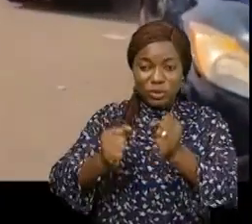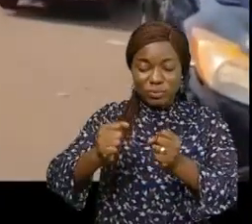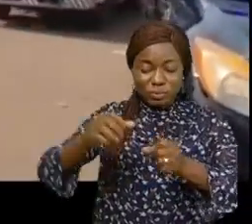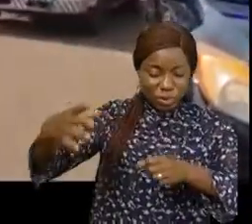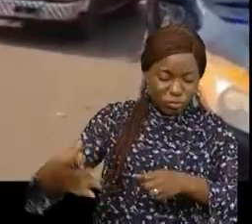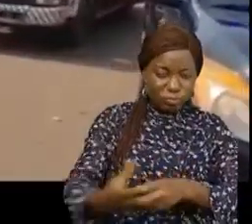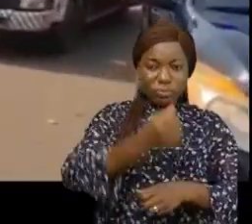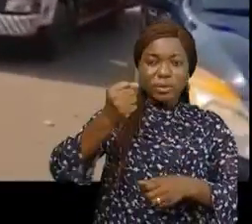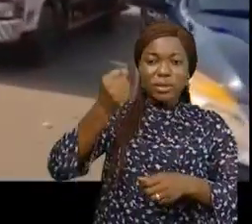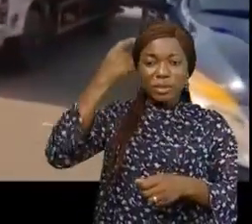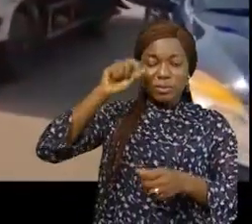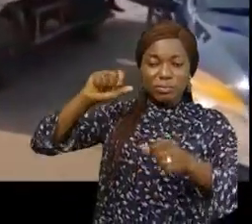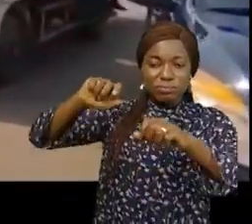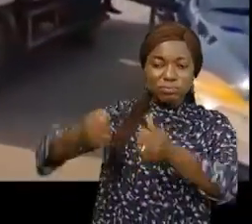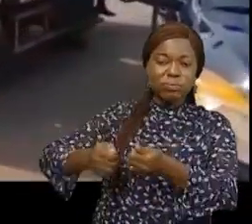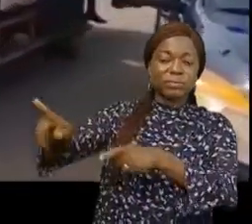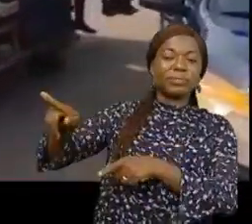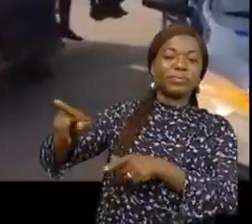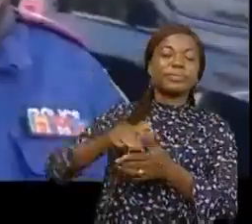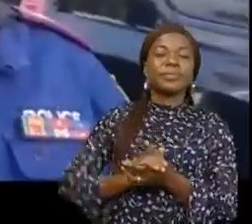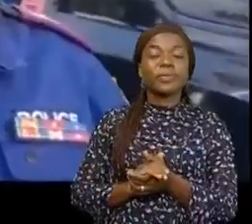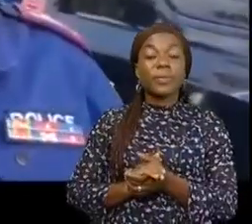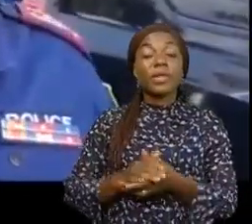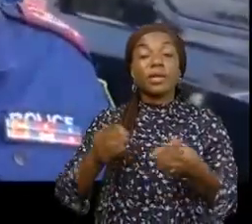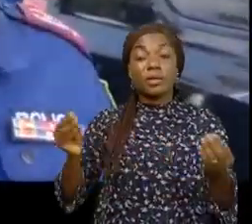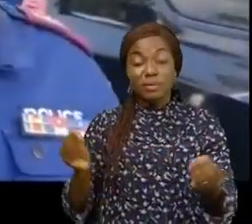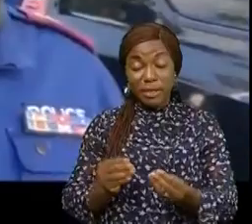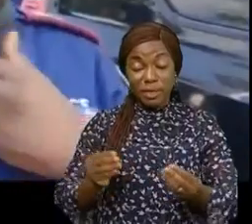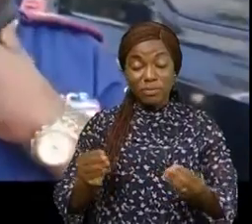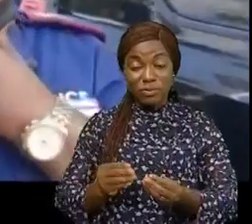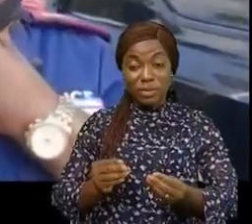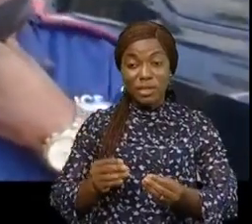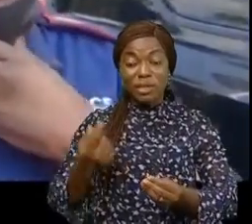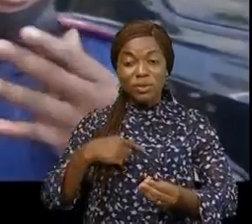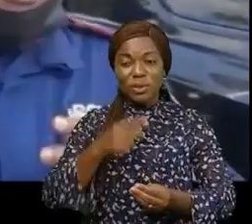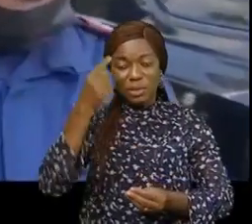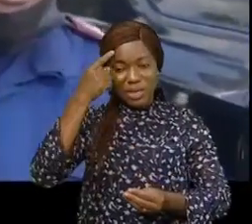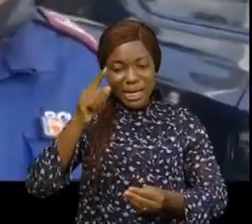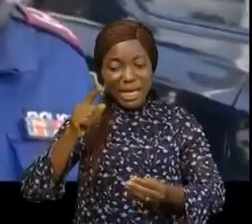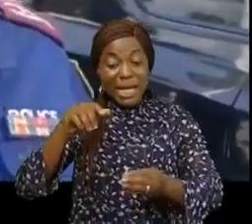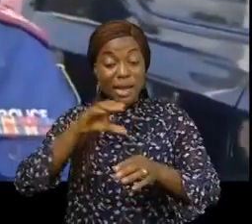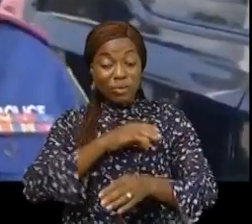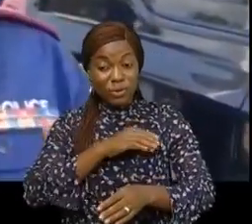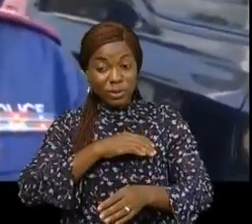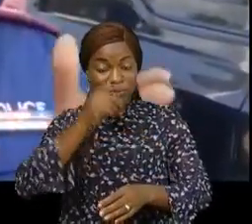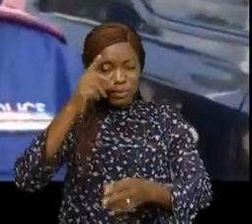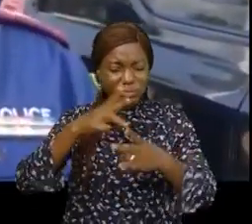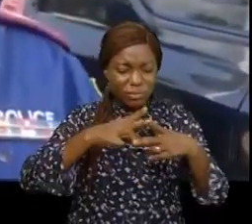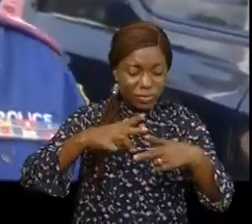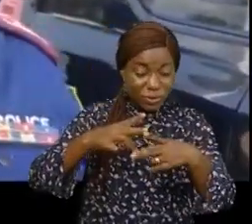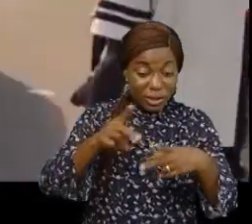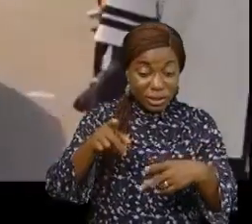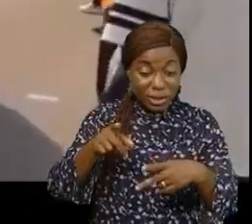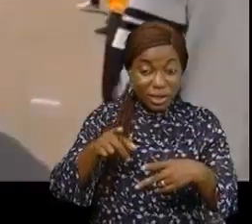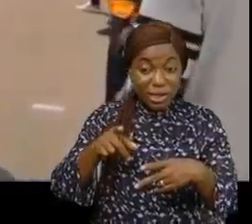la direction de la fourrière ils n'ont pas une mission permanente d'être sur la route ils ne pas là aussi pour le contrôle des véhicules et ils sont là pour réguler cette